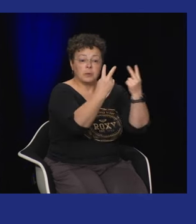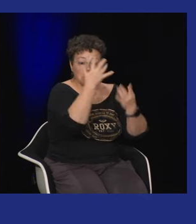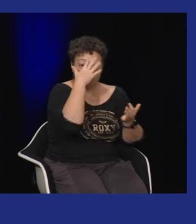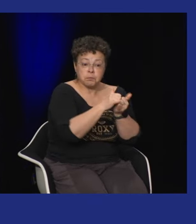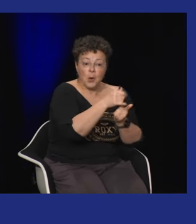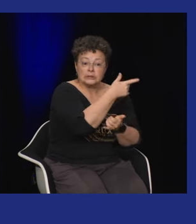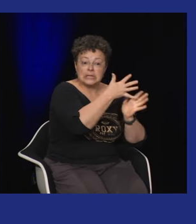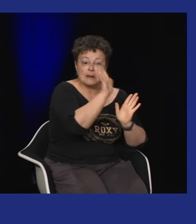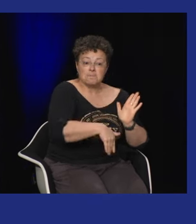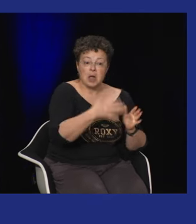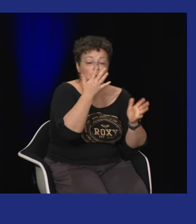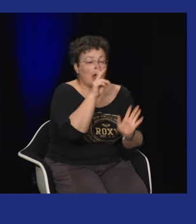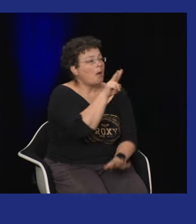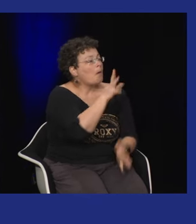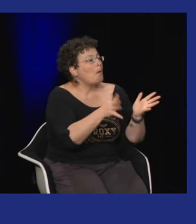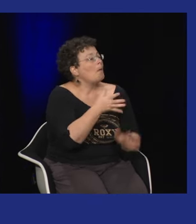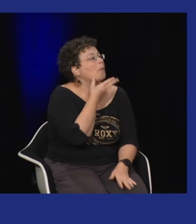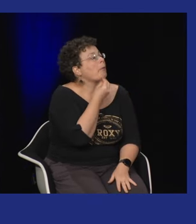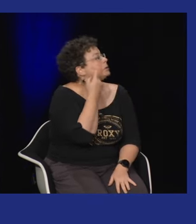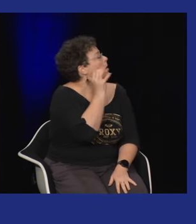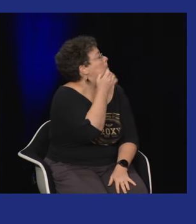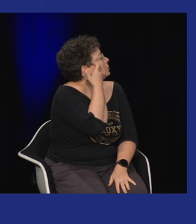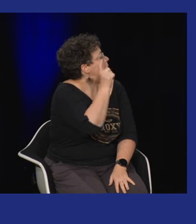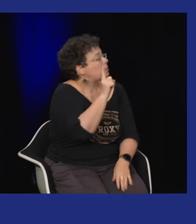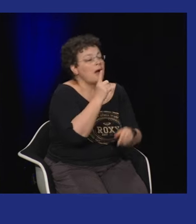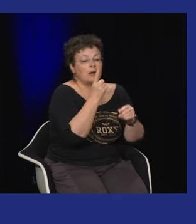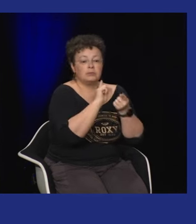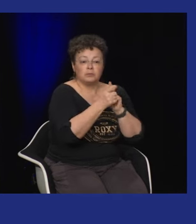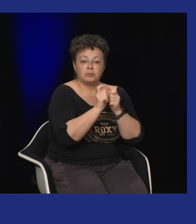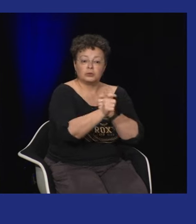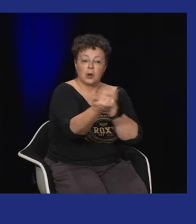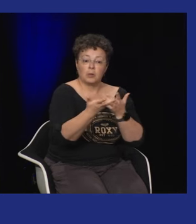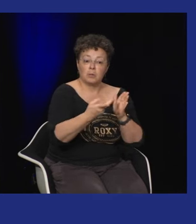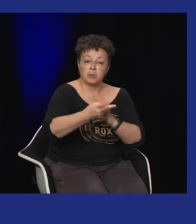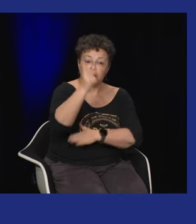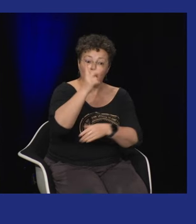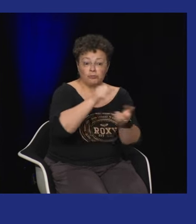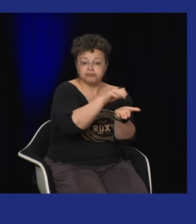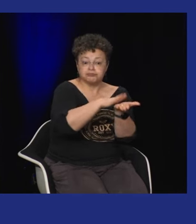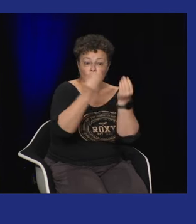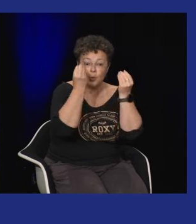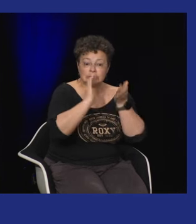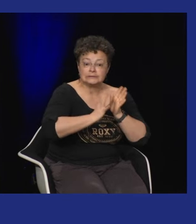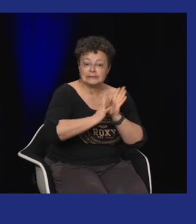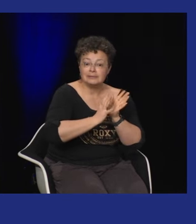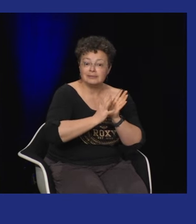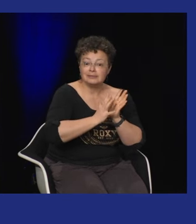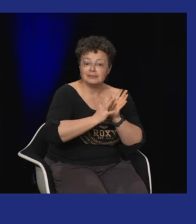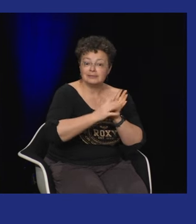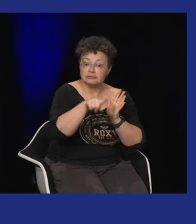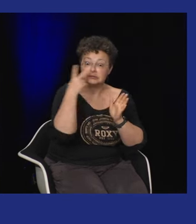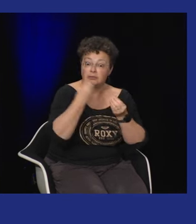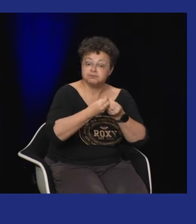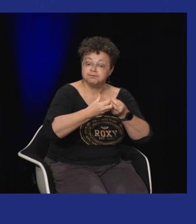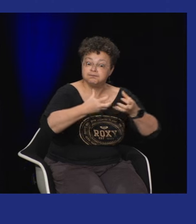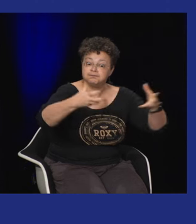mais le public entendant je pense ne s'est pas rendu compte il n pas compris il a trouvé que c'était beau et c'est vrai qu'il y